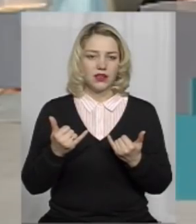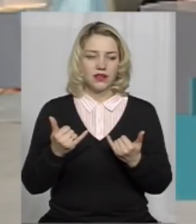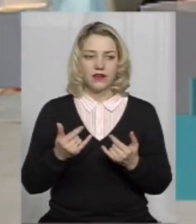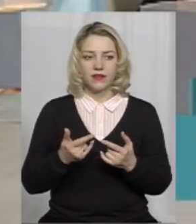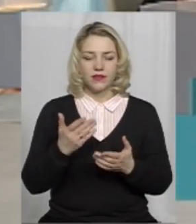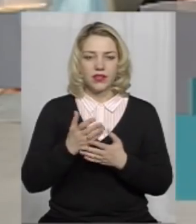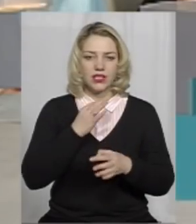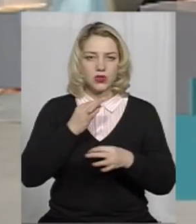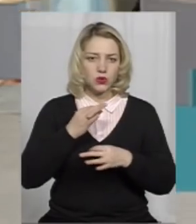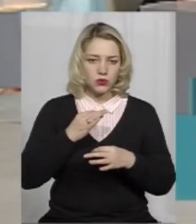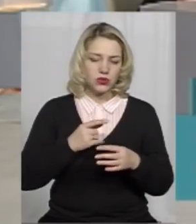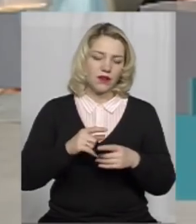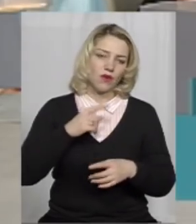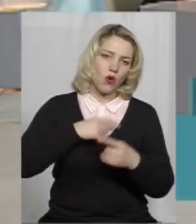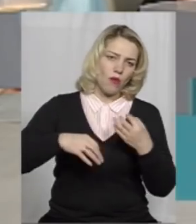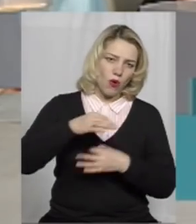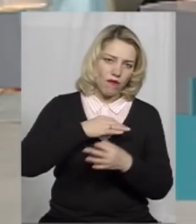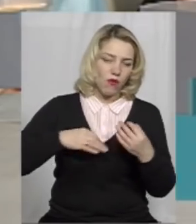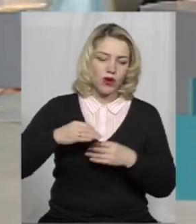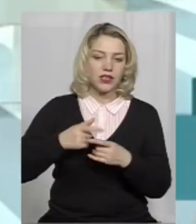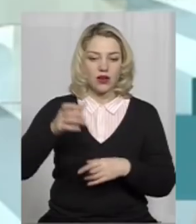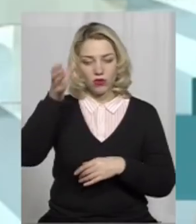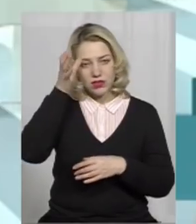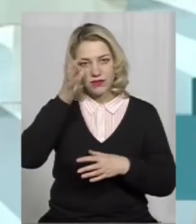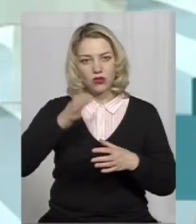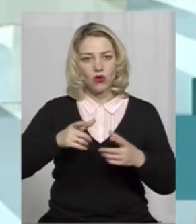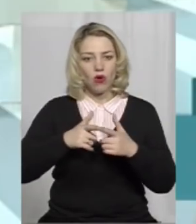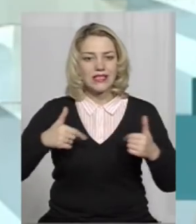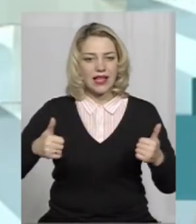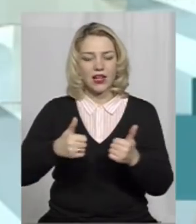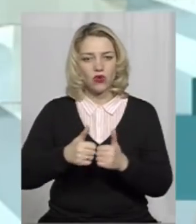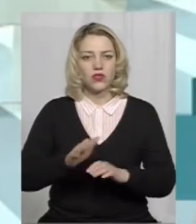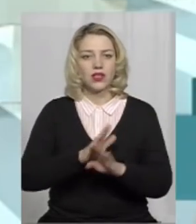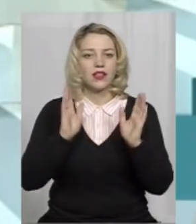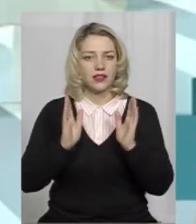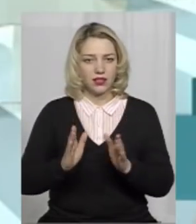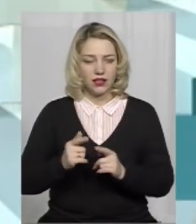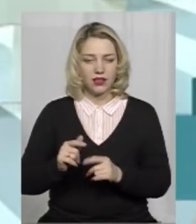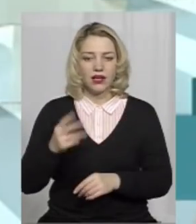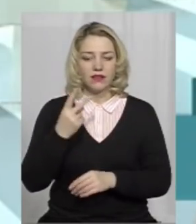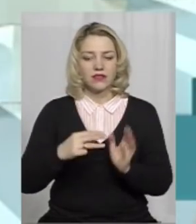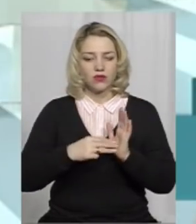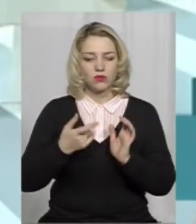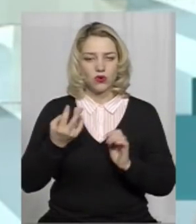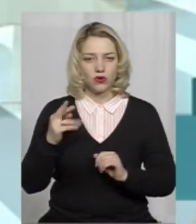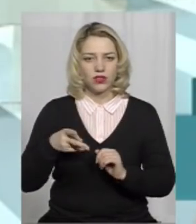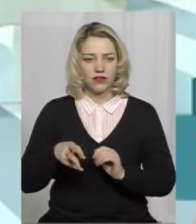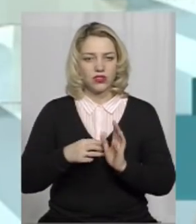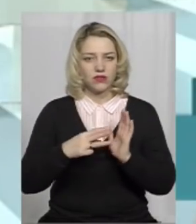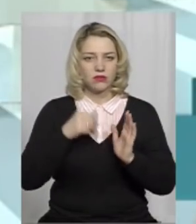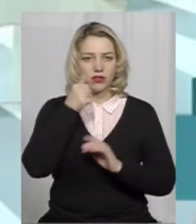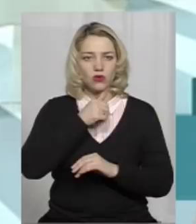в дискусіях, в обговореннях освітнього середовища і не тільки. 28 грудня 2018